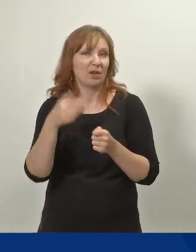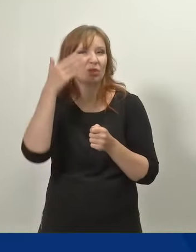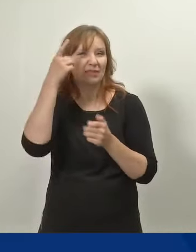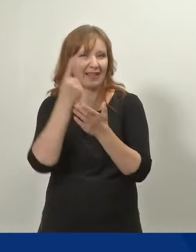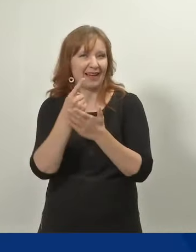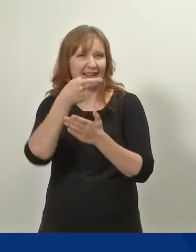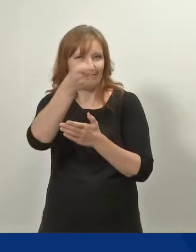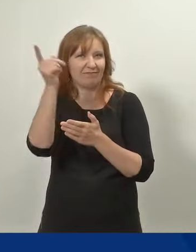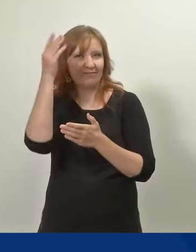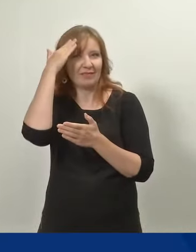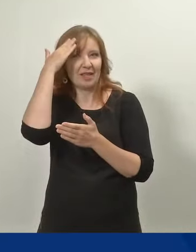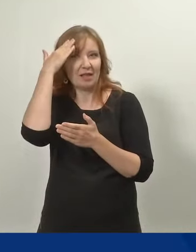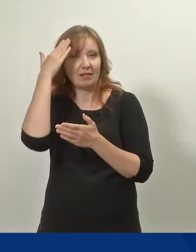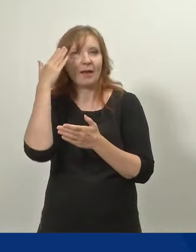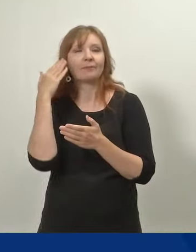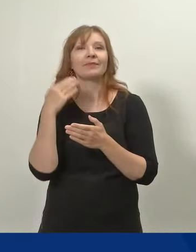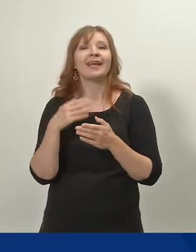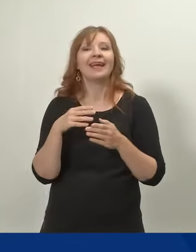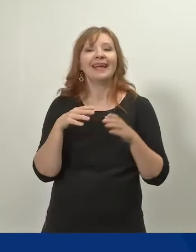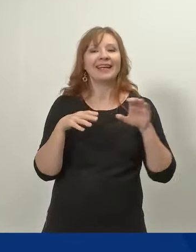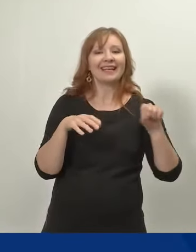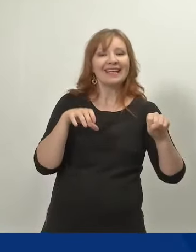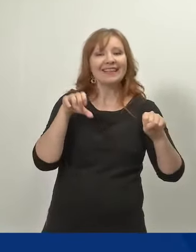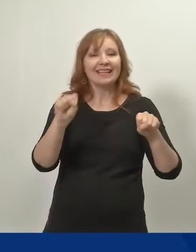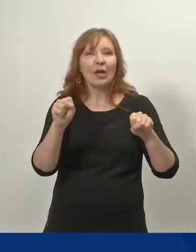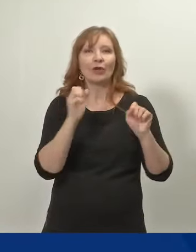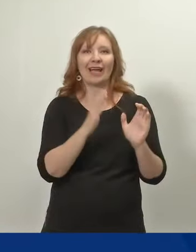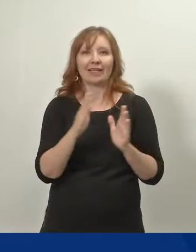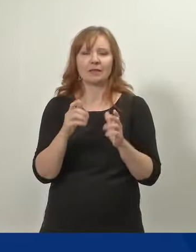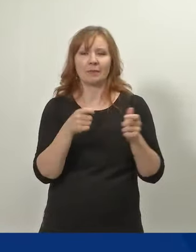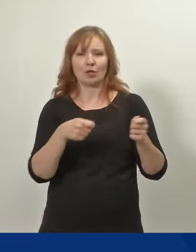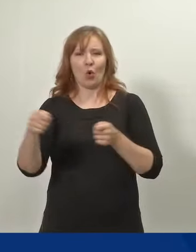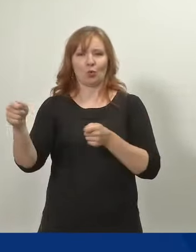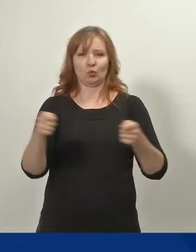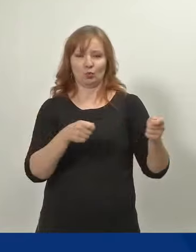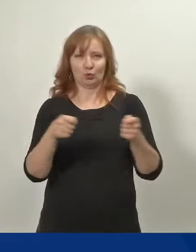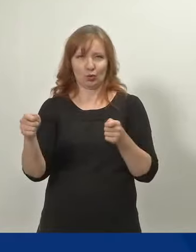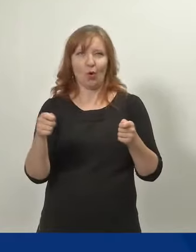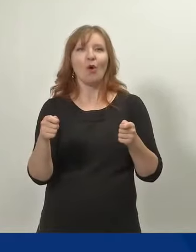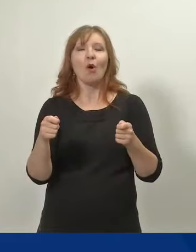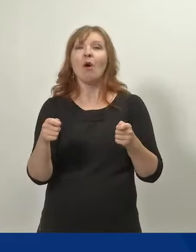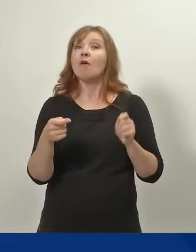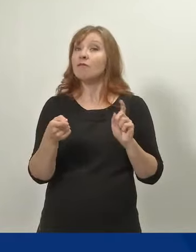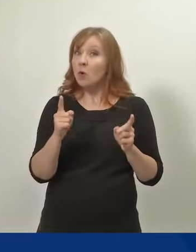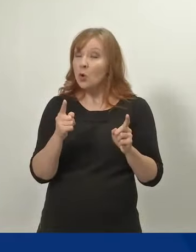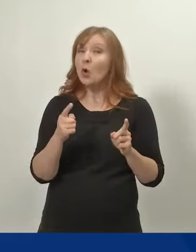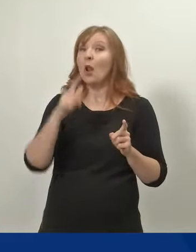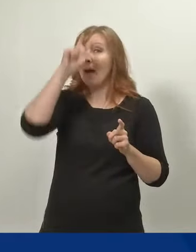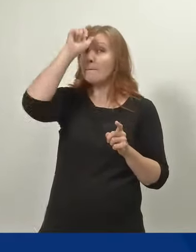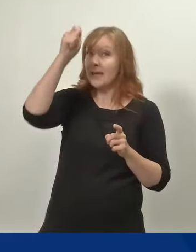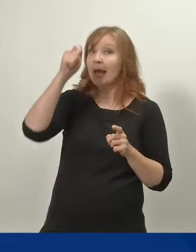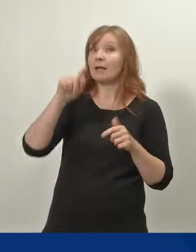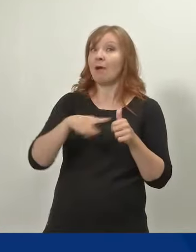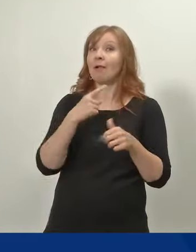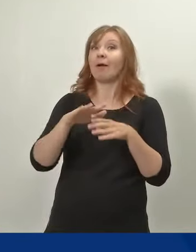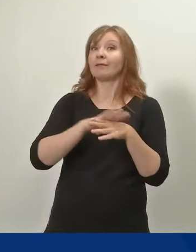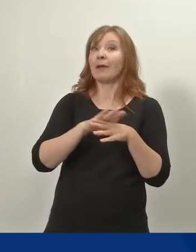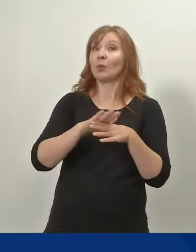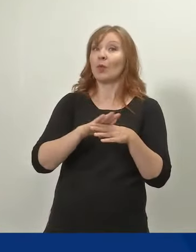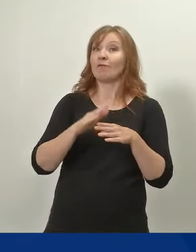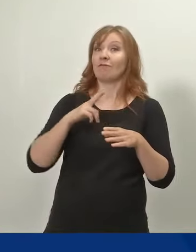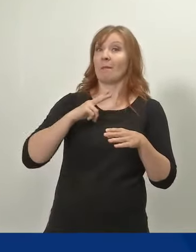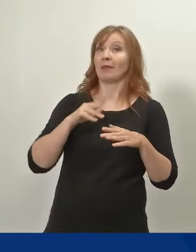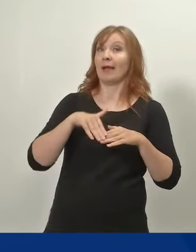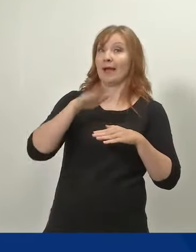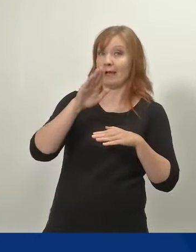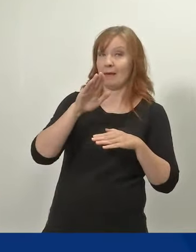itse asiassa nämä joustot on yksi asia, mikä voi lisätä miesten perhevapaiden käyttöä, koska tätä voi